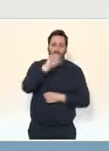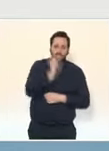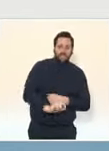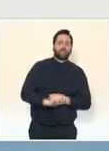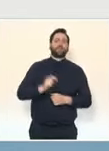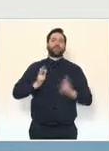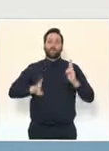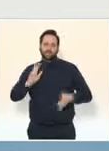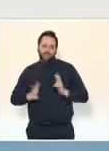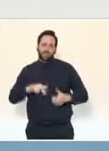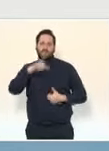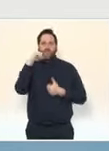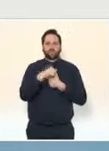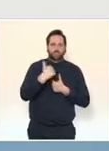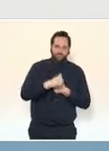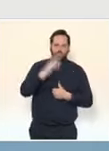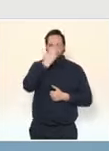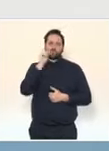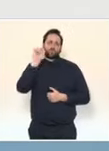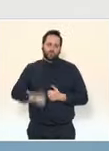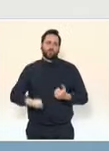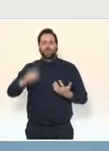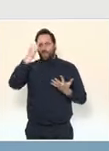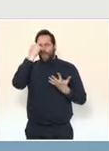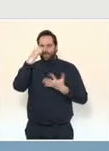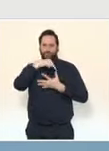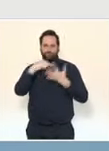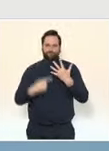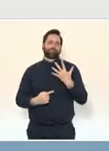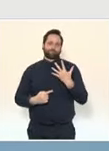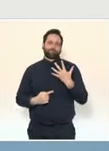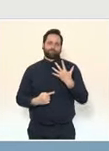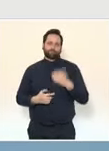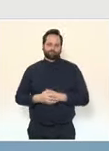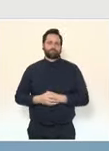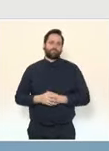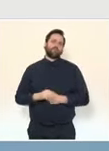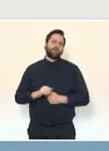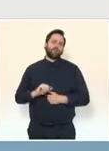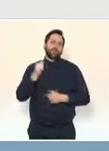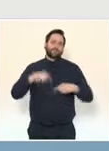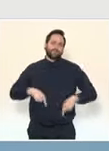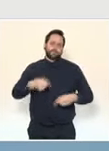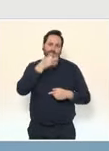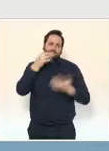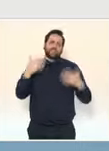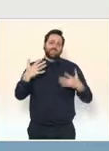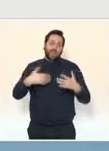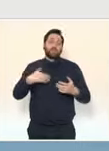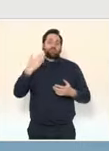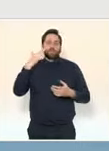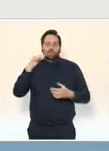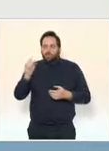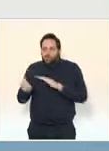l'Argentine, l'Afrique du Sud et l'Inde. Et comme l'a dit M. le Premier ministre, cette liste pourra évoluer si cela est